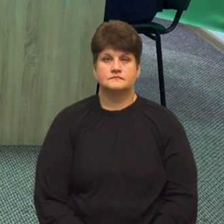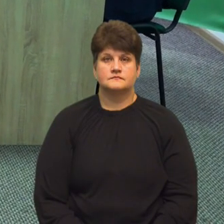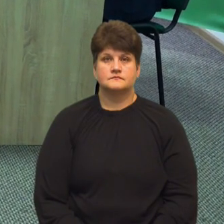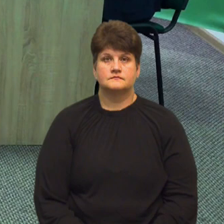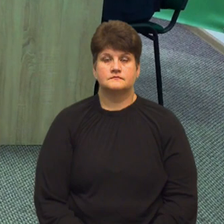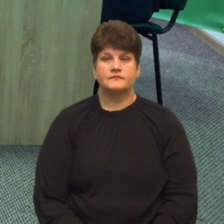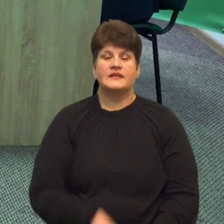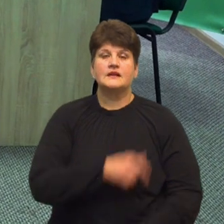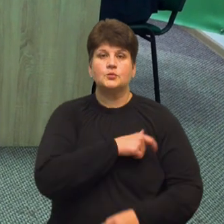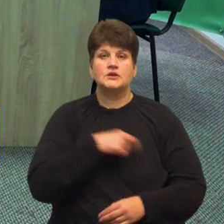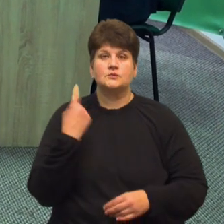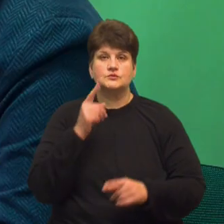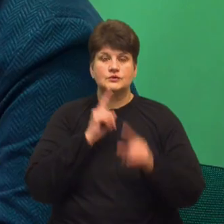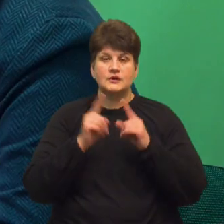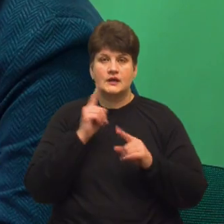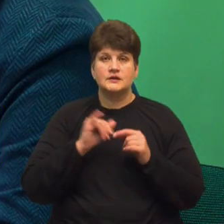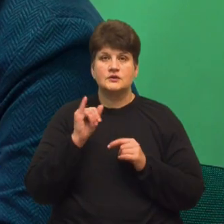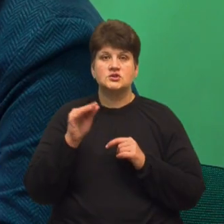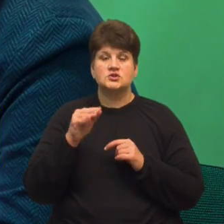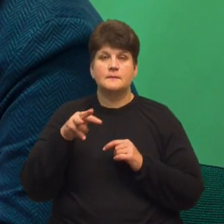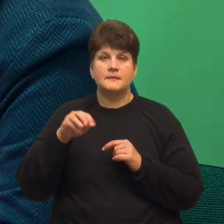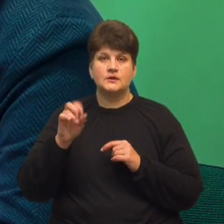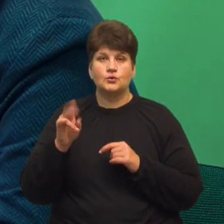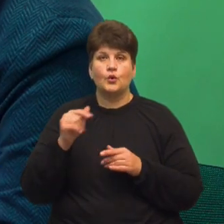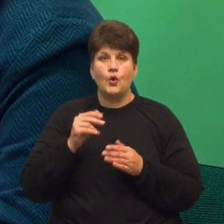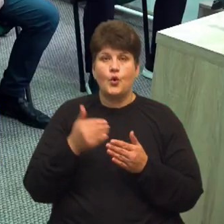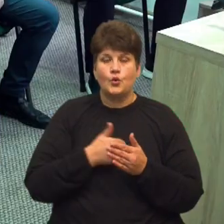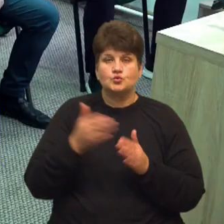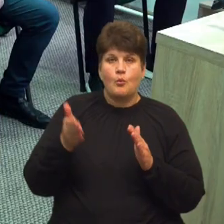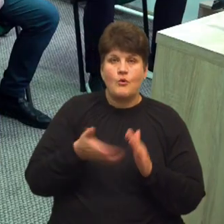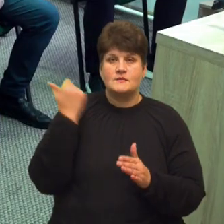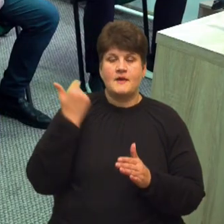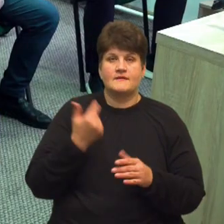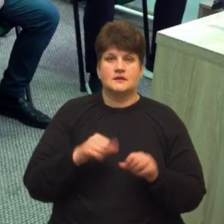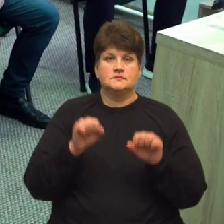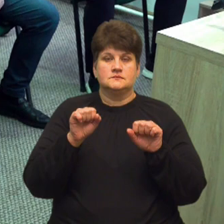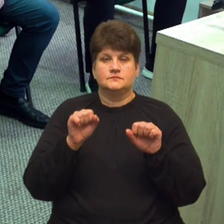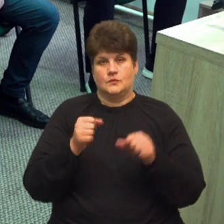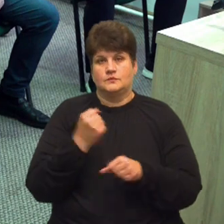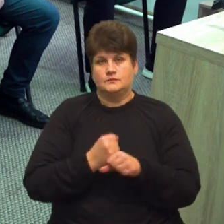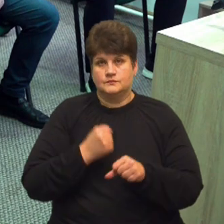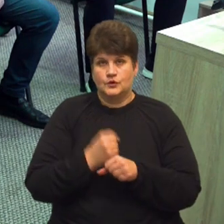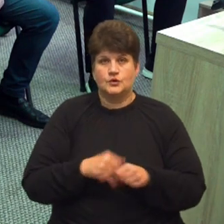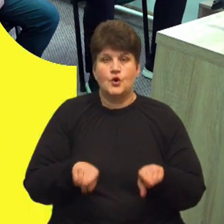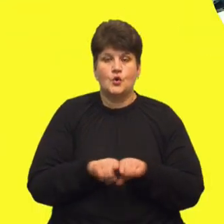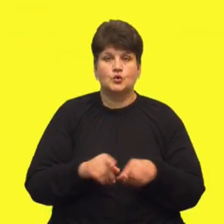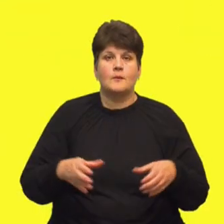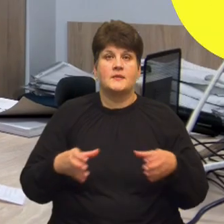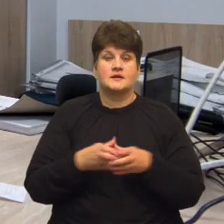Депутати облради Ігоря Жмінко хочуть позбавити повноважень однопартійці. Як це коментують у політичній партії?